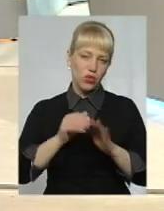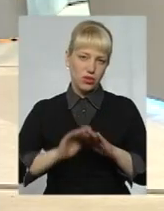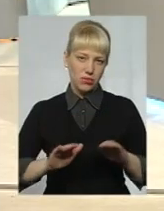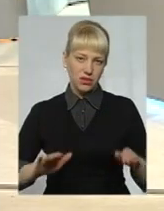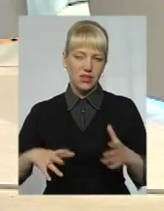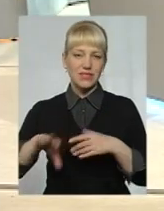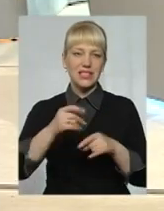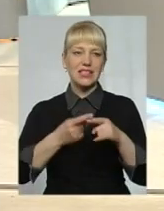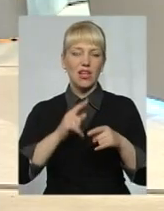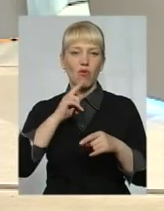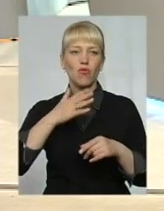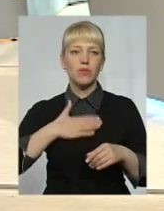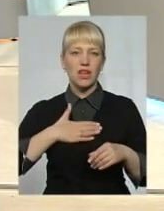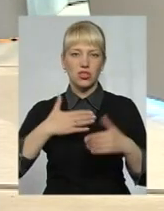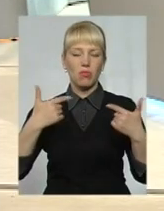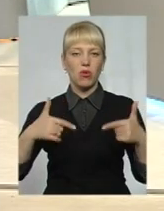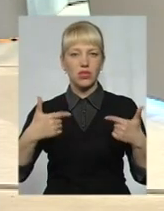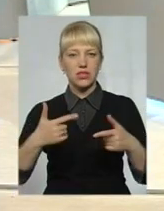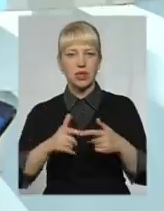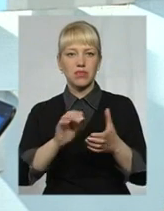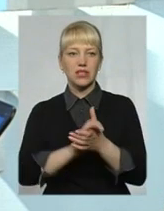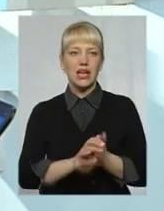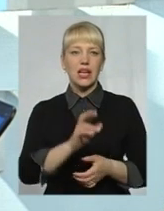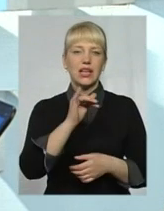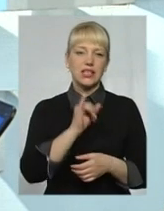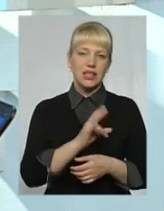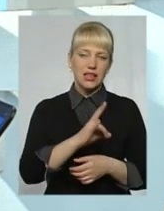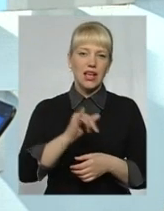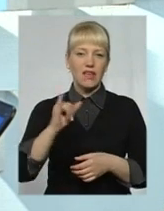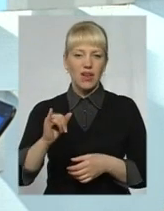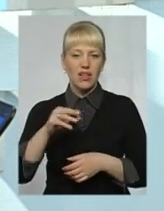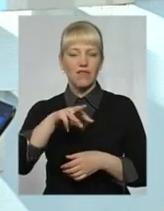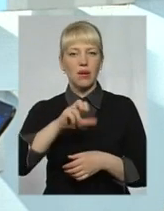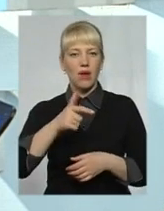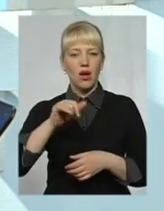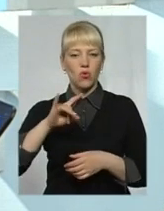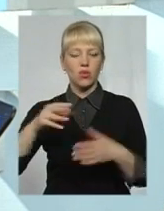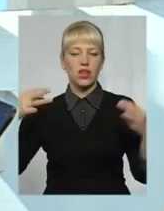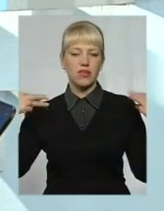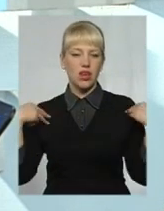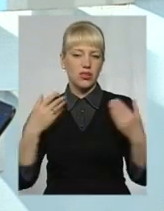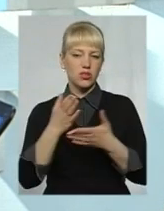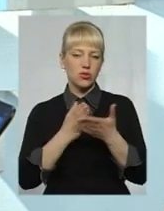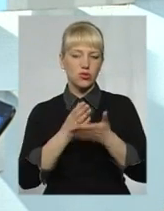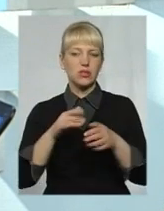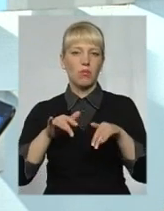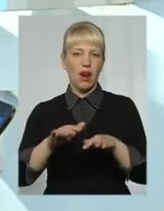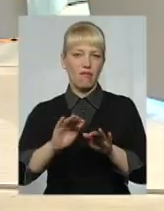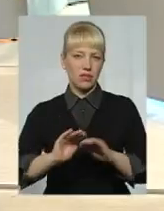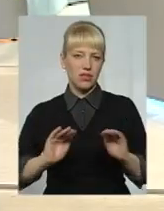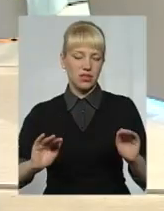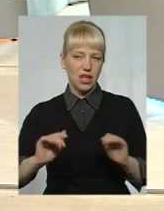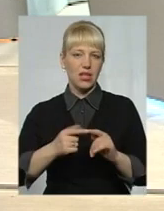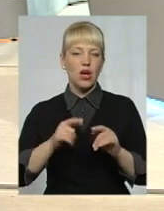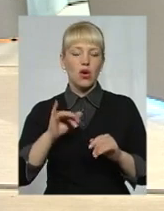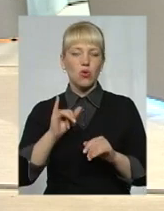студії з нашими гостями. Знайомтеся, Ніна Іваньна Магор, начальник служби у справах дітей Хмельницької облдержадміністрації, та Наталія